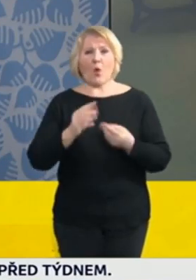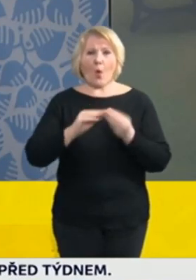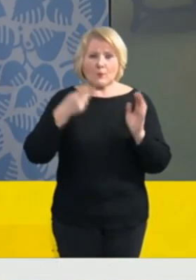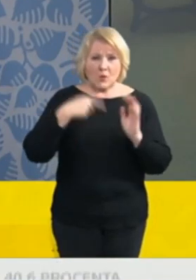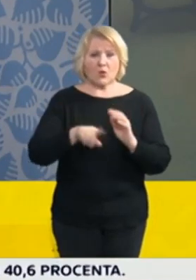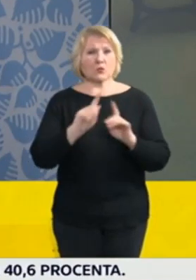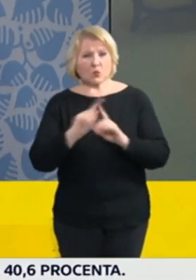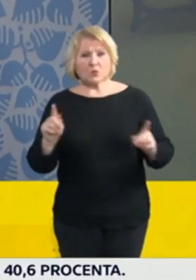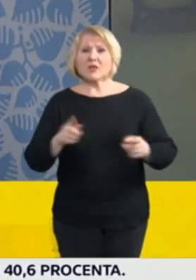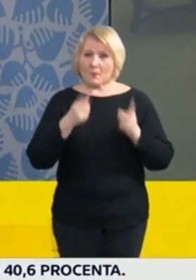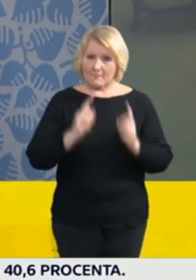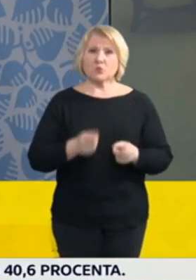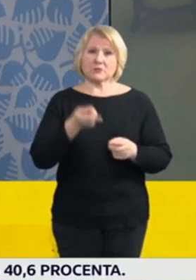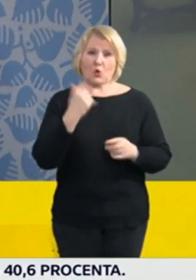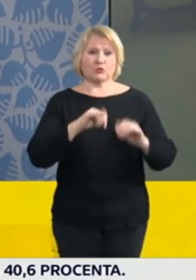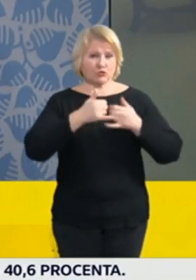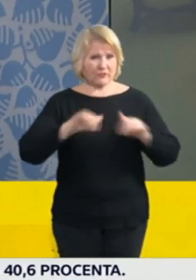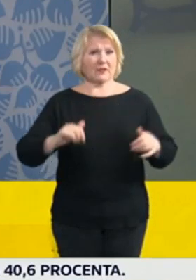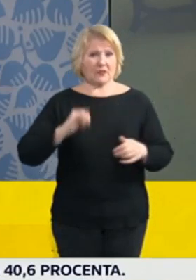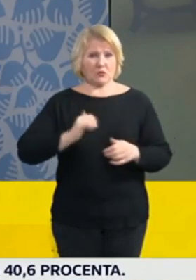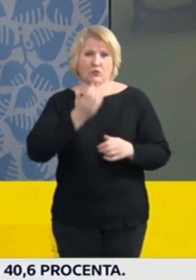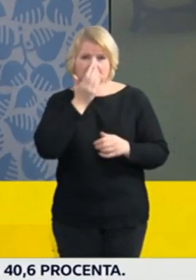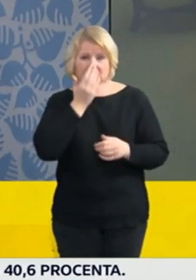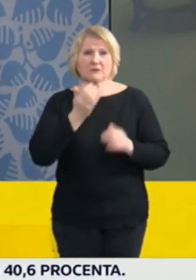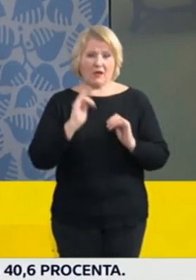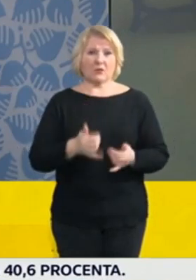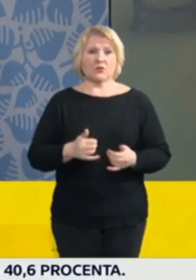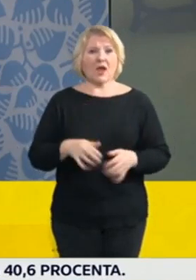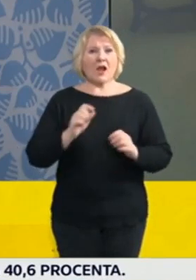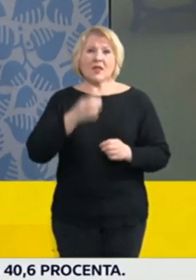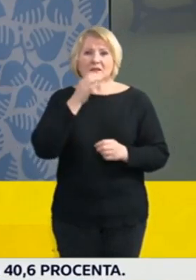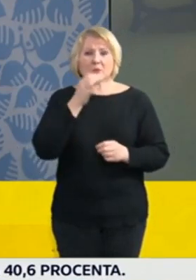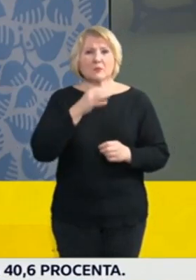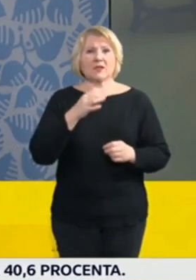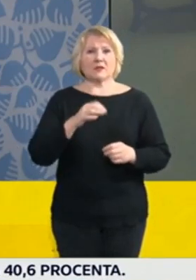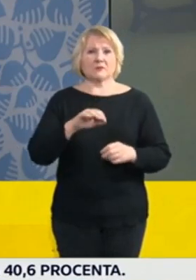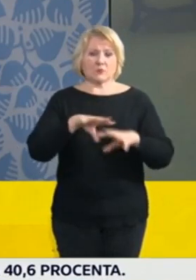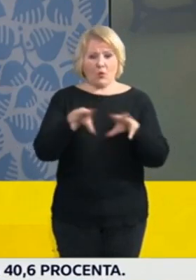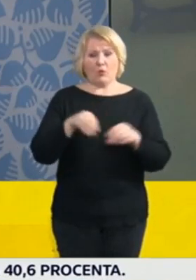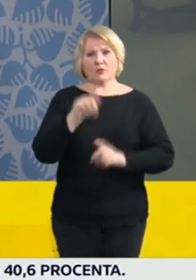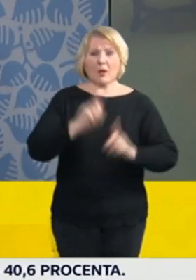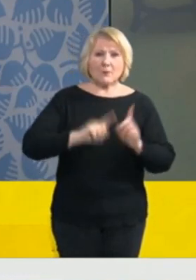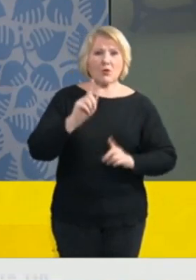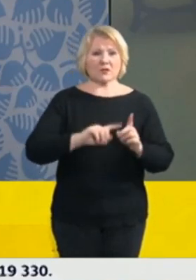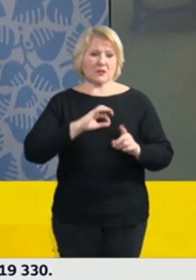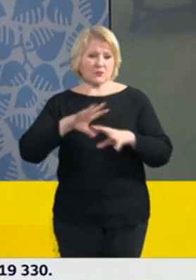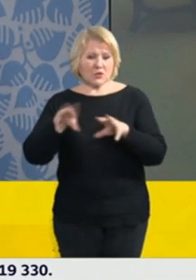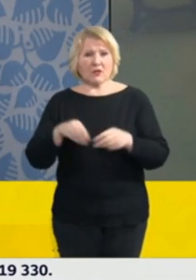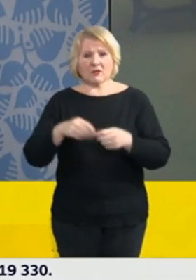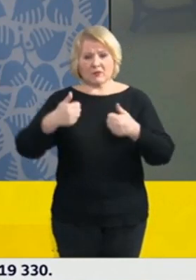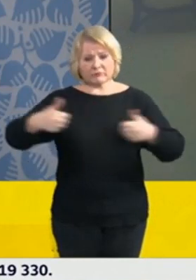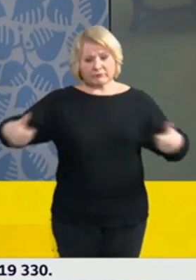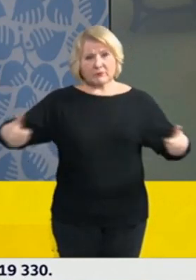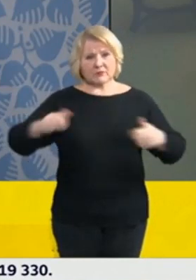jinými slovy, když se třeba budete projít do města s přáteli a budete od sebe délené krátšej než dva metry, blíže než dva